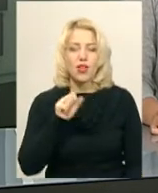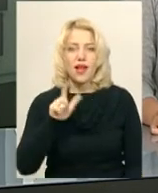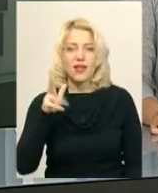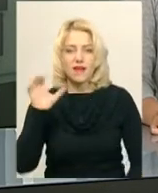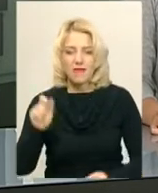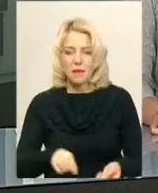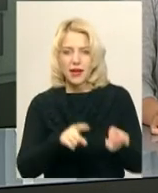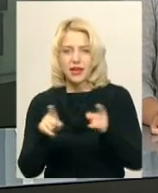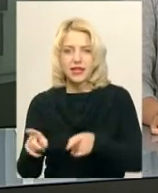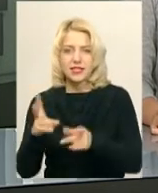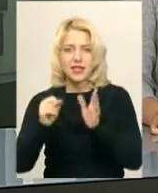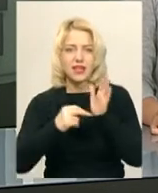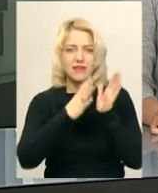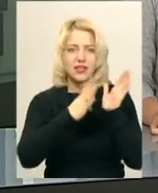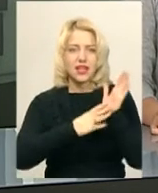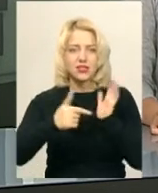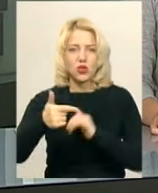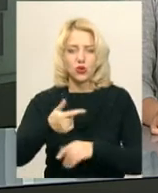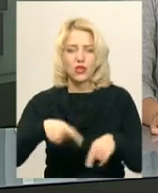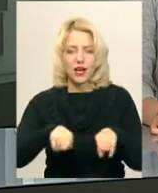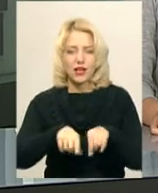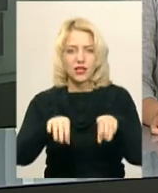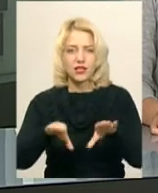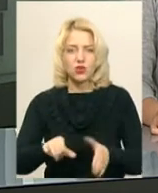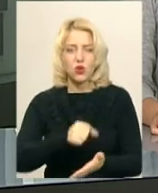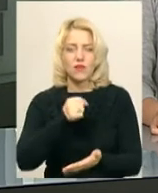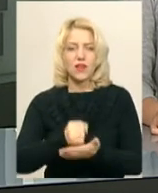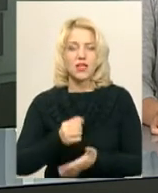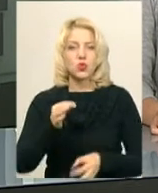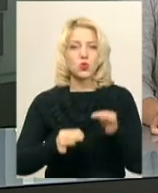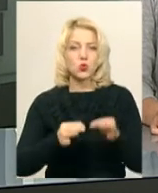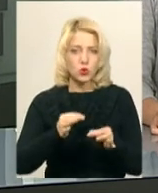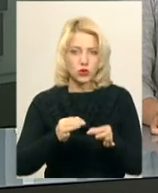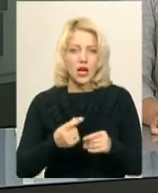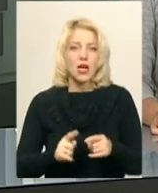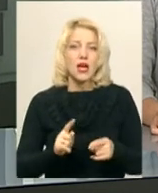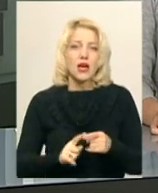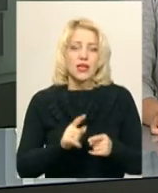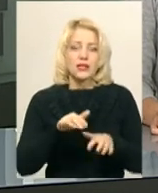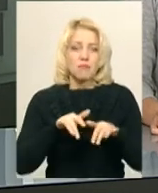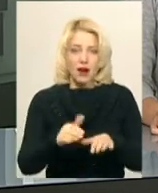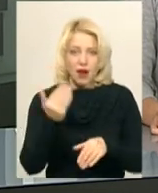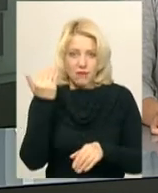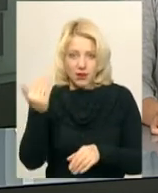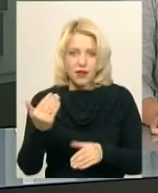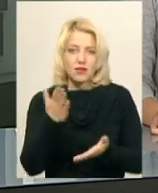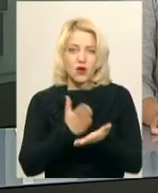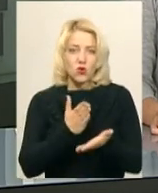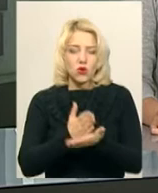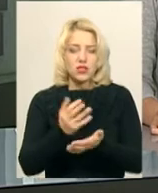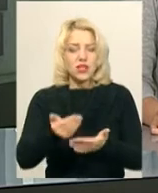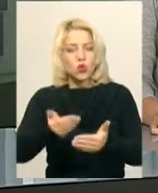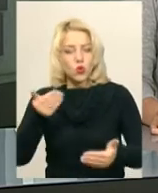19 грудня. Таке рішення сьогодні ухвалив Хмельницький міськрайонний суд. Справа Романа Миколаєва знаходиться у стані досудового